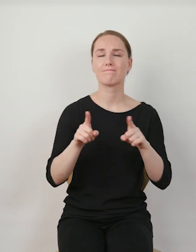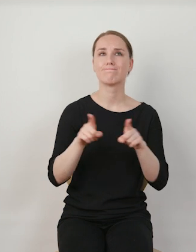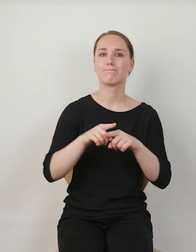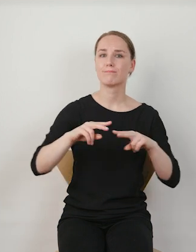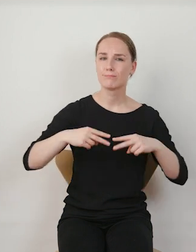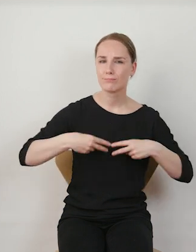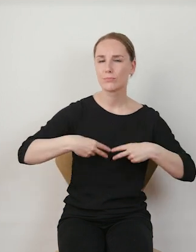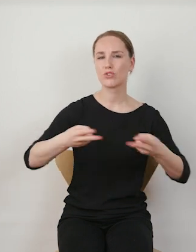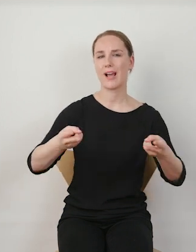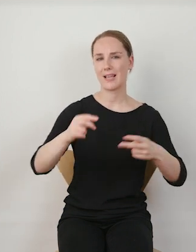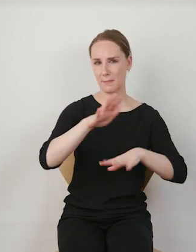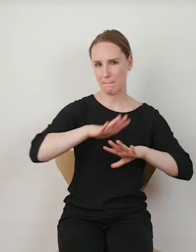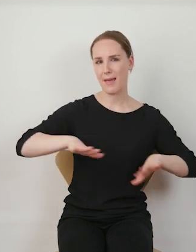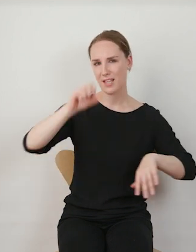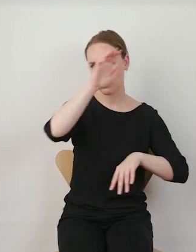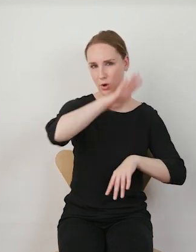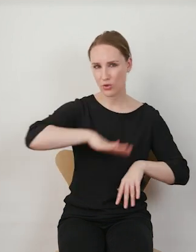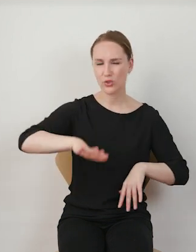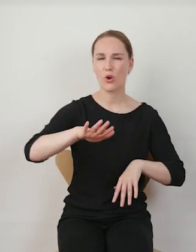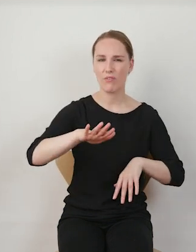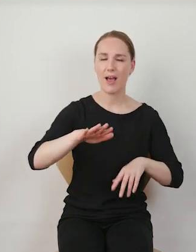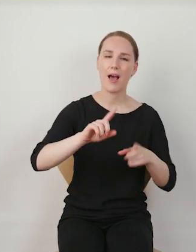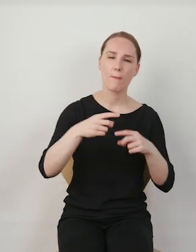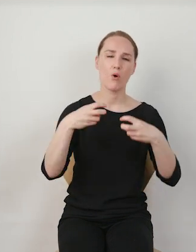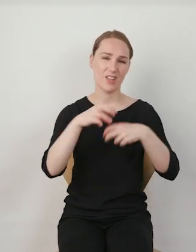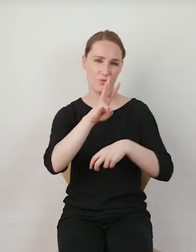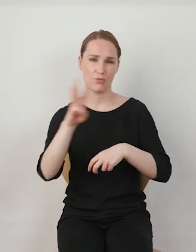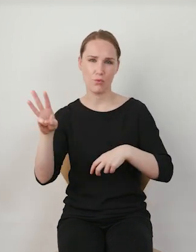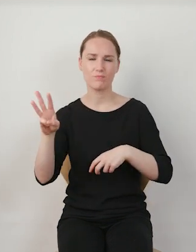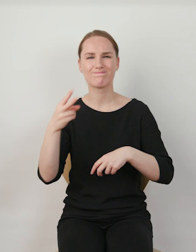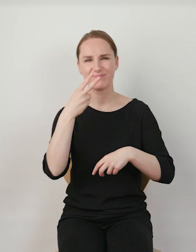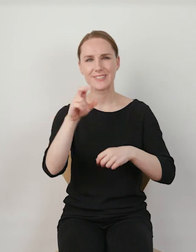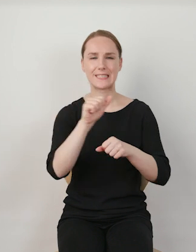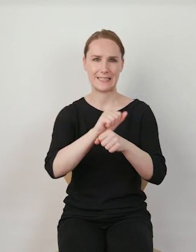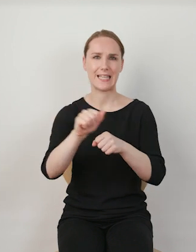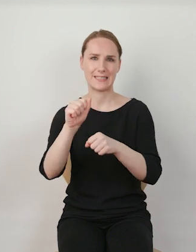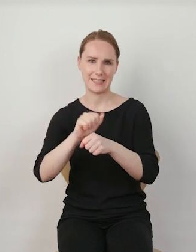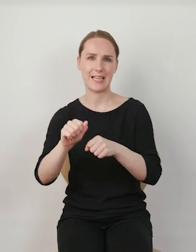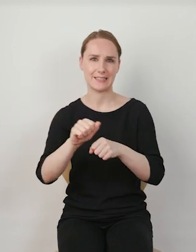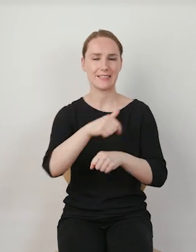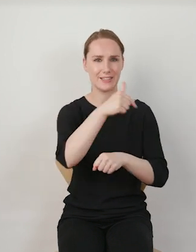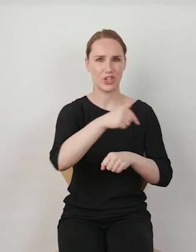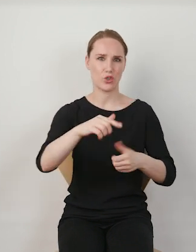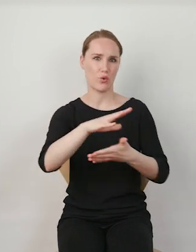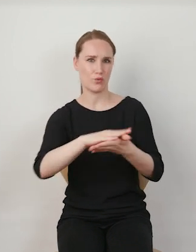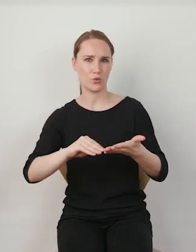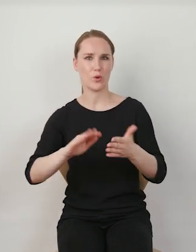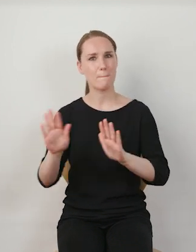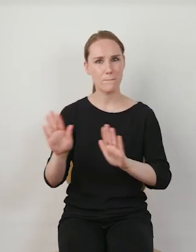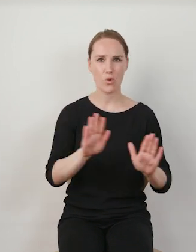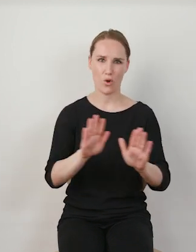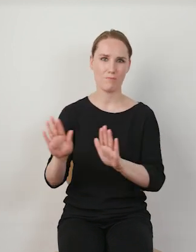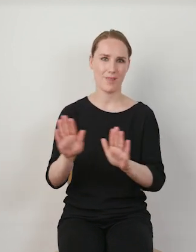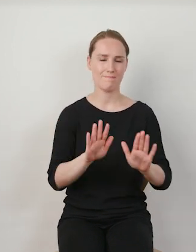tworzone w mediach społecznościowych bądź na portalach internetowych, możemy już dostrzec pewne zależności, które